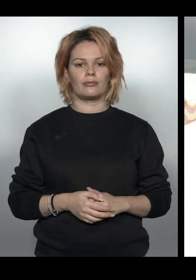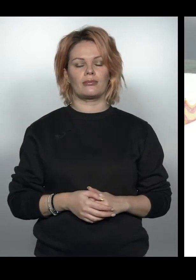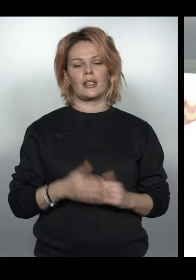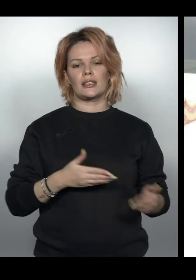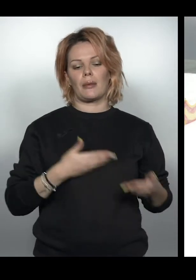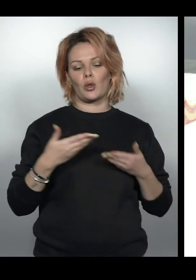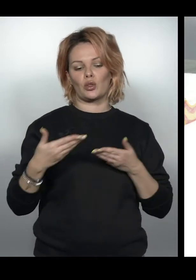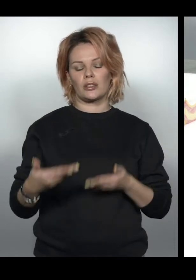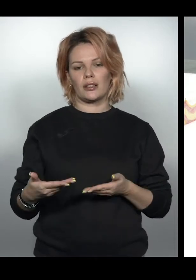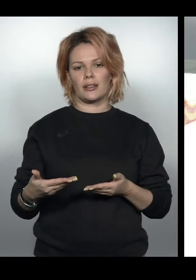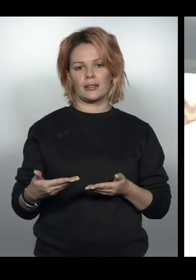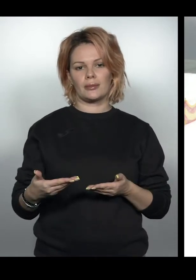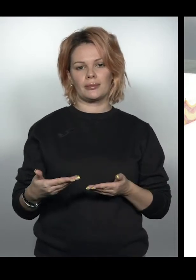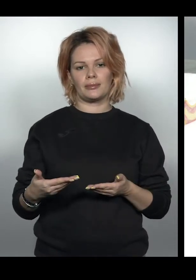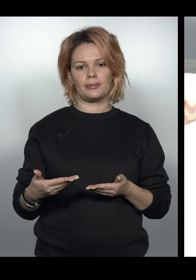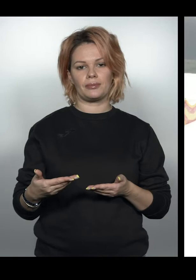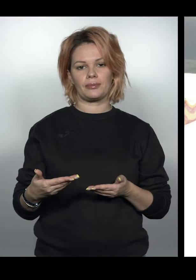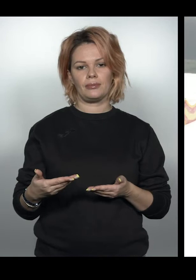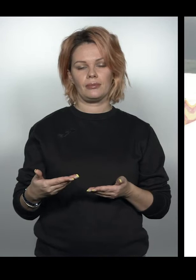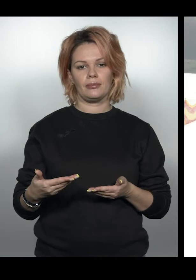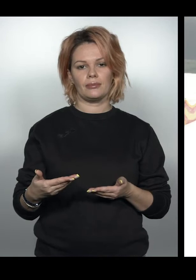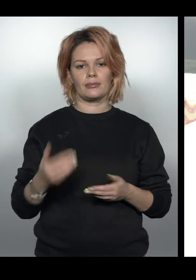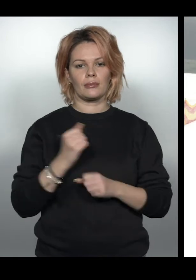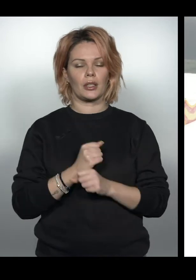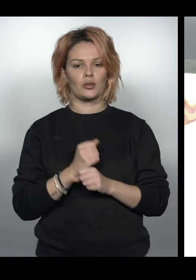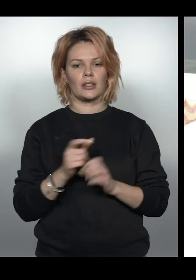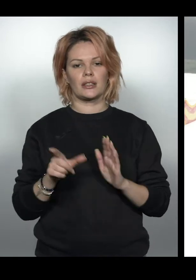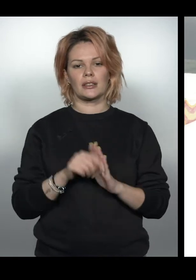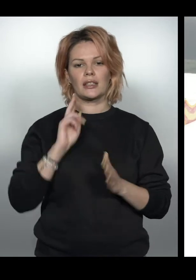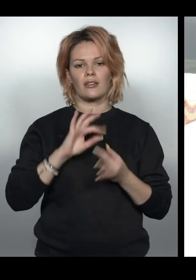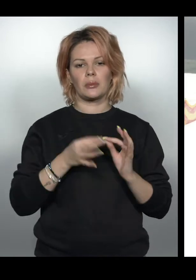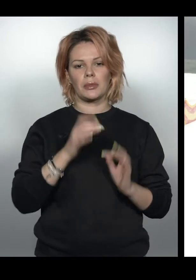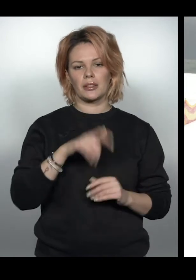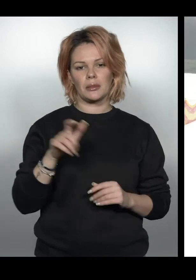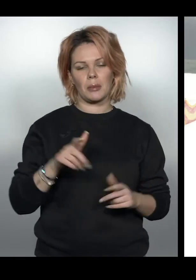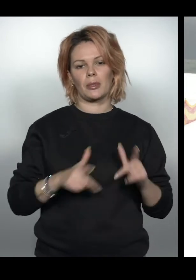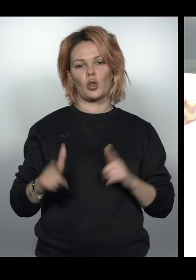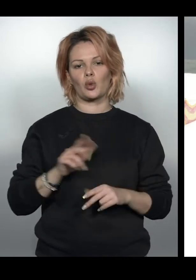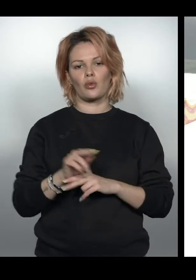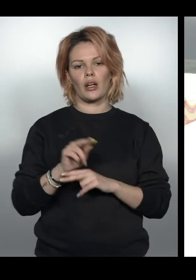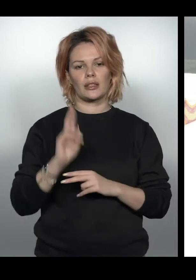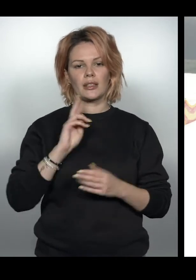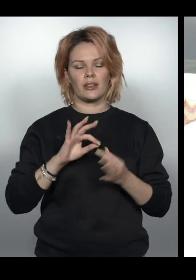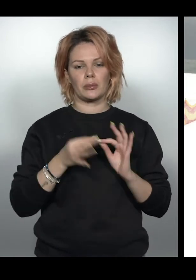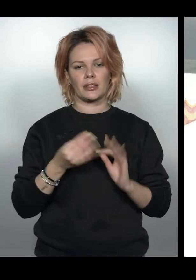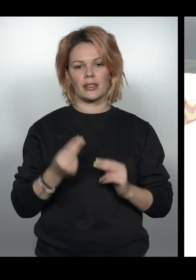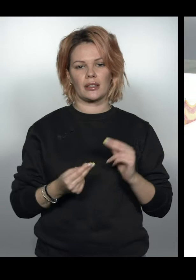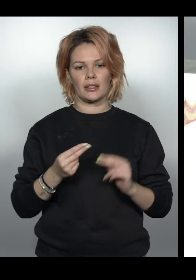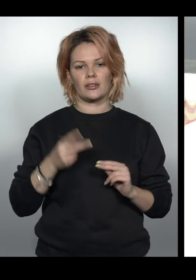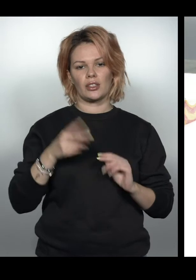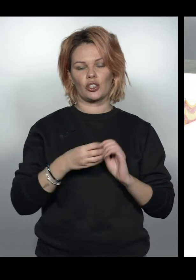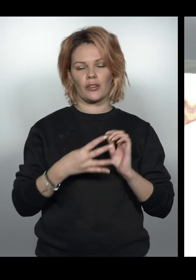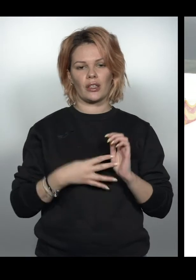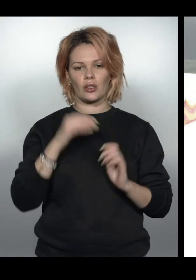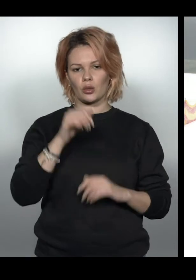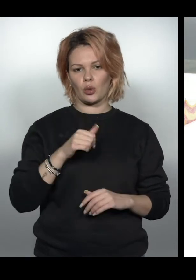Нас запросили працювати з Дефлімпійцями і підготувати їх на Дефлімпійські ігри